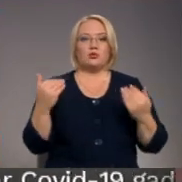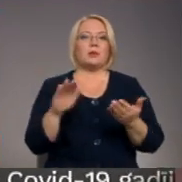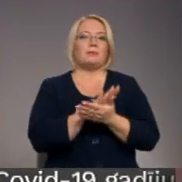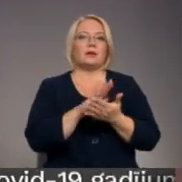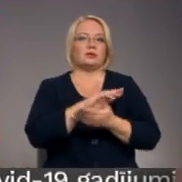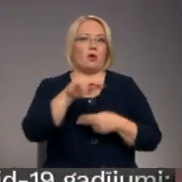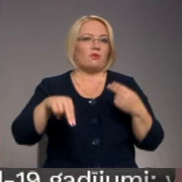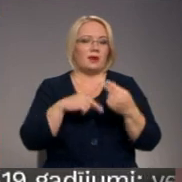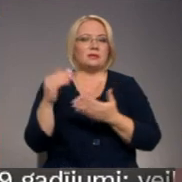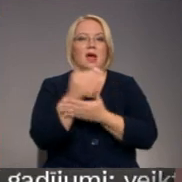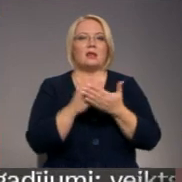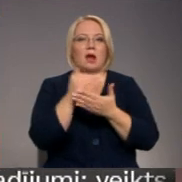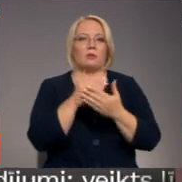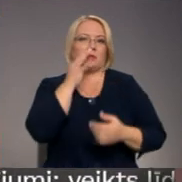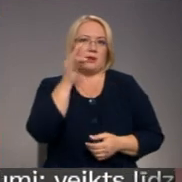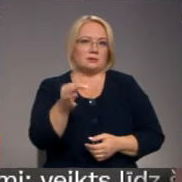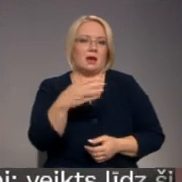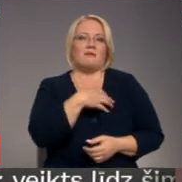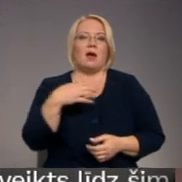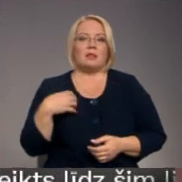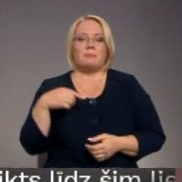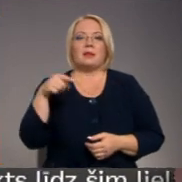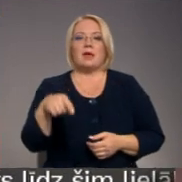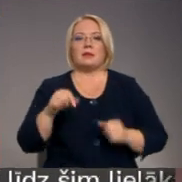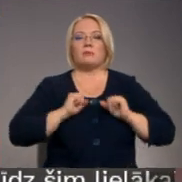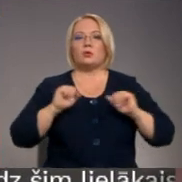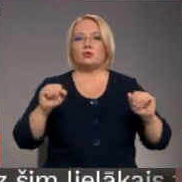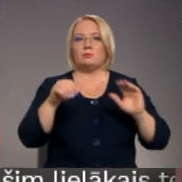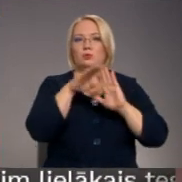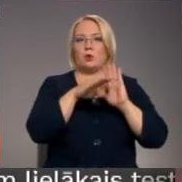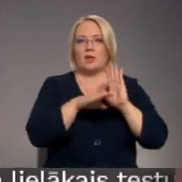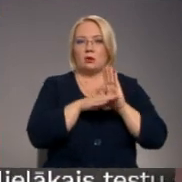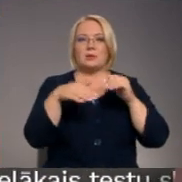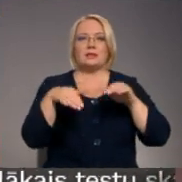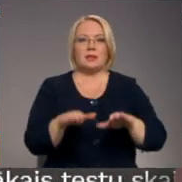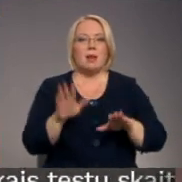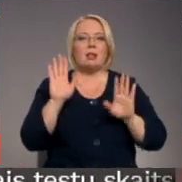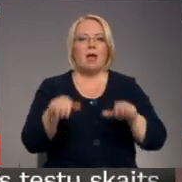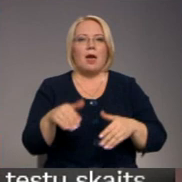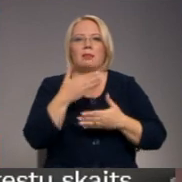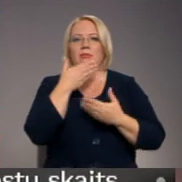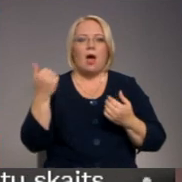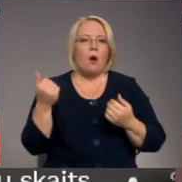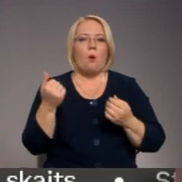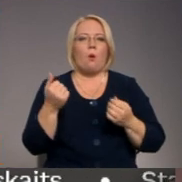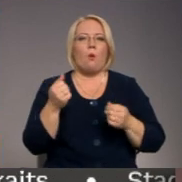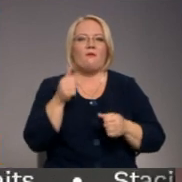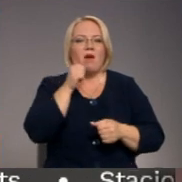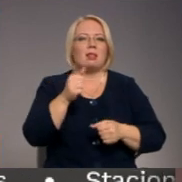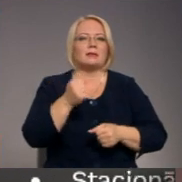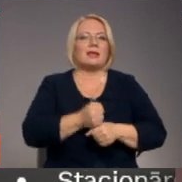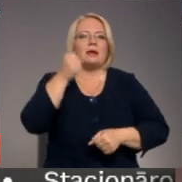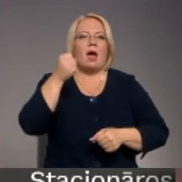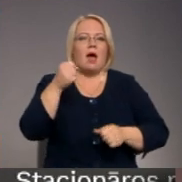prešas konferencē atkārtot uzsvēra, ka valdība par šādiem drošības pasaukumiem izšķīrusies, lai nebūtu jāpāriet uz vēl